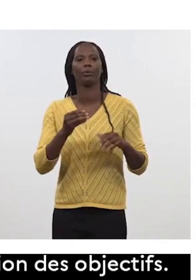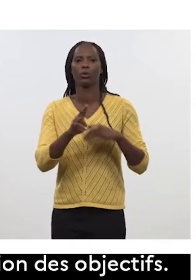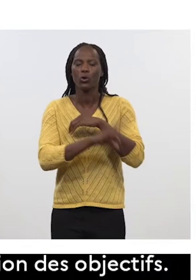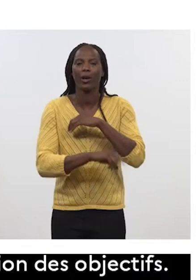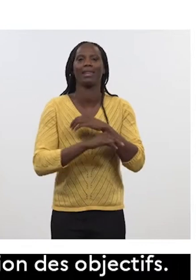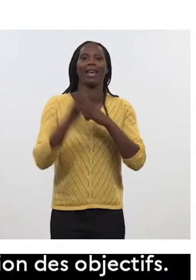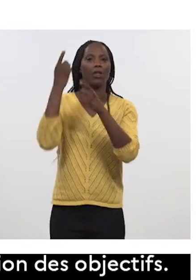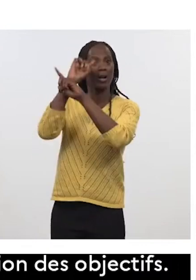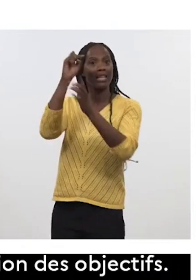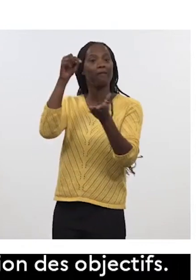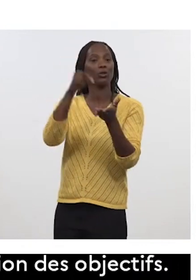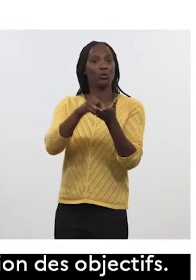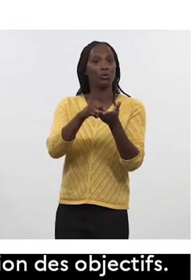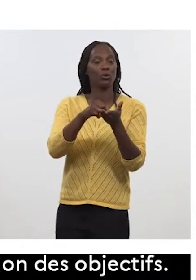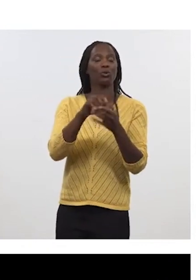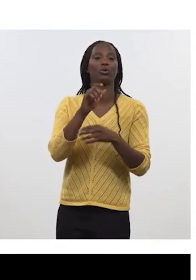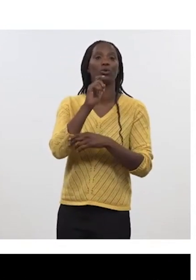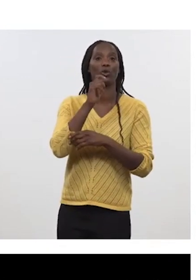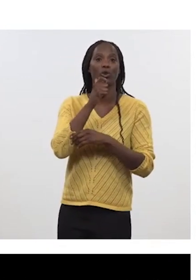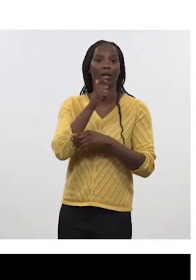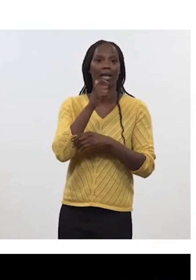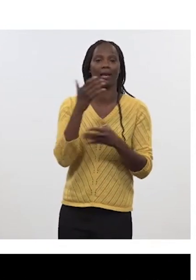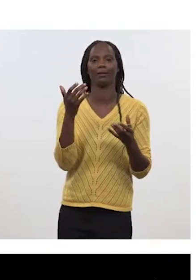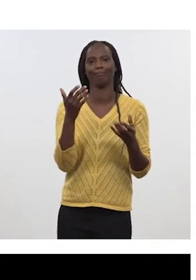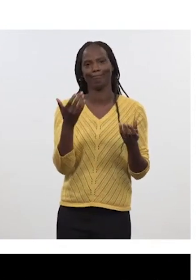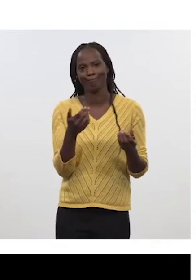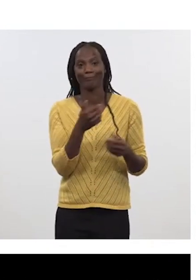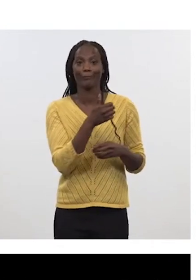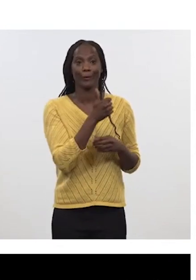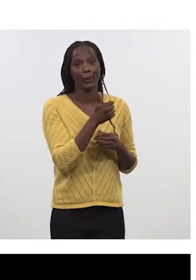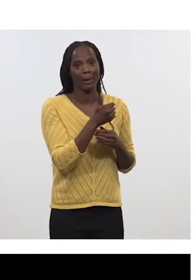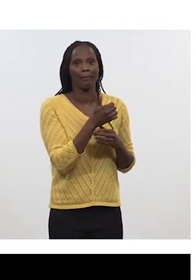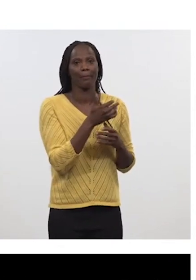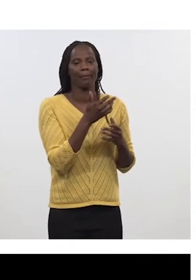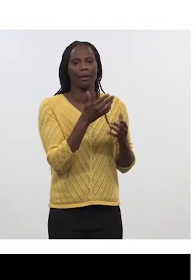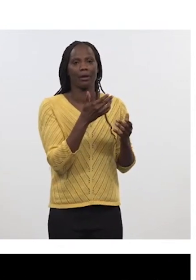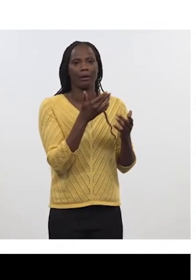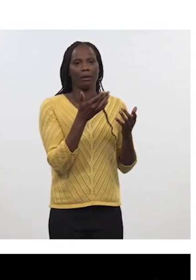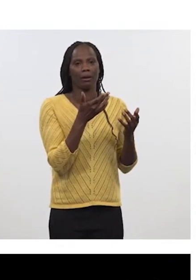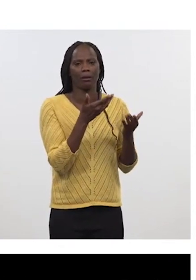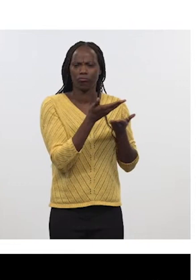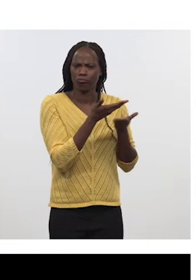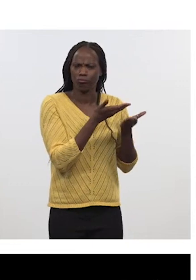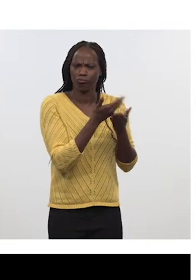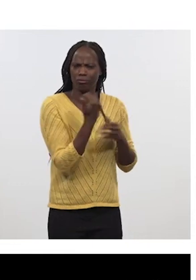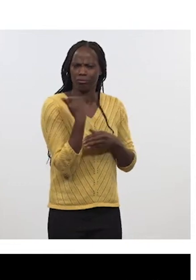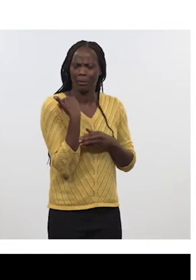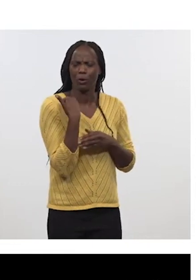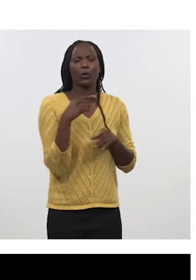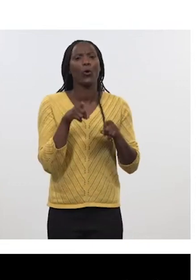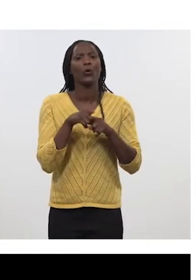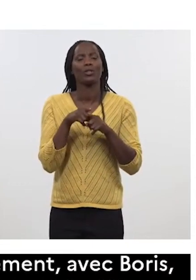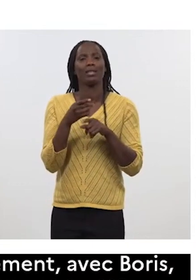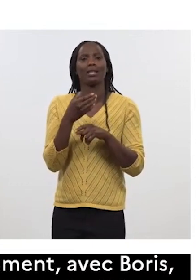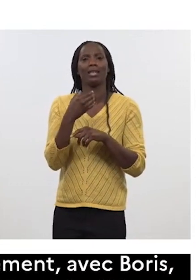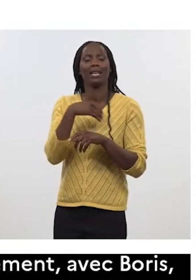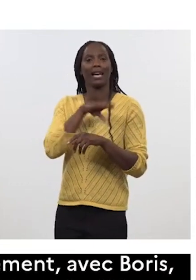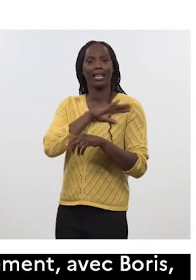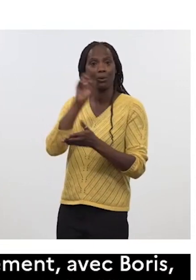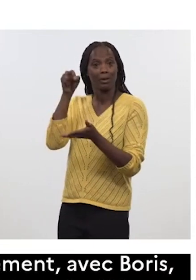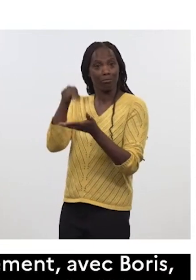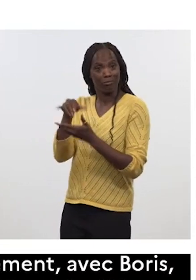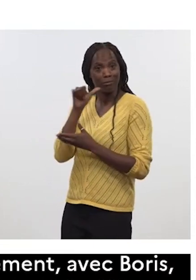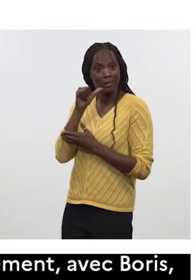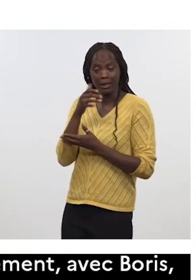cela quelques jours avec Guido Creusetto, le ministre de la Défense en Italie. Nous sommes quelques-uns à considérer que la question de l